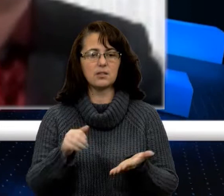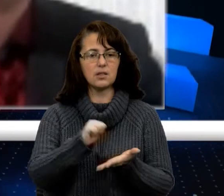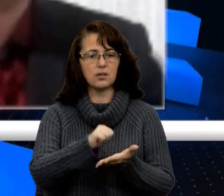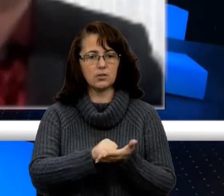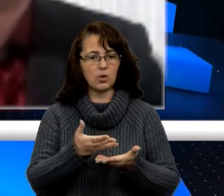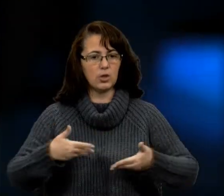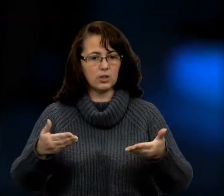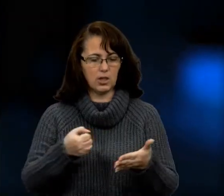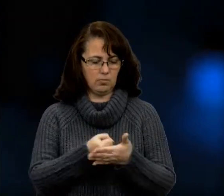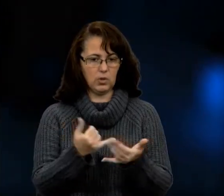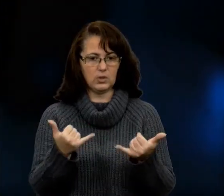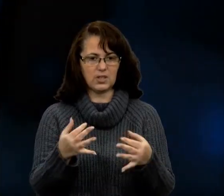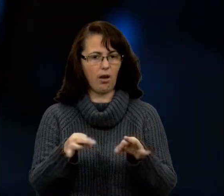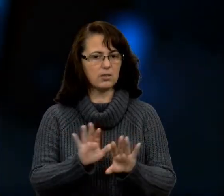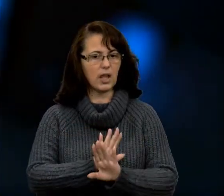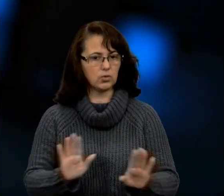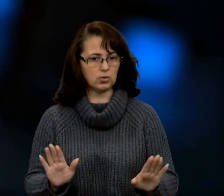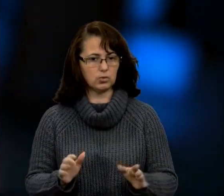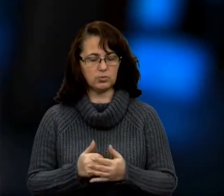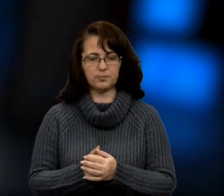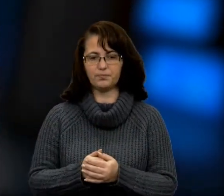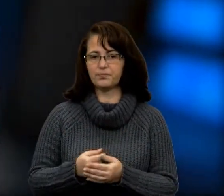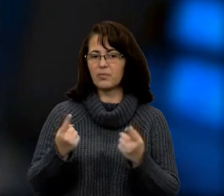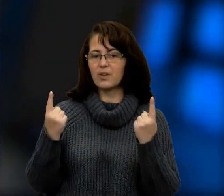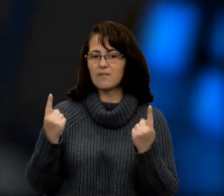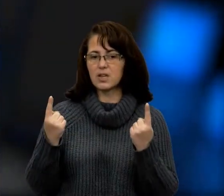досі і недоступні? Величезно.